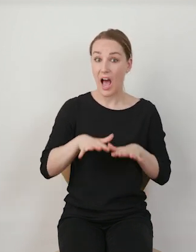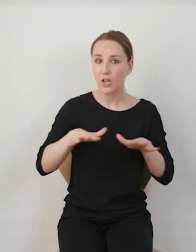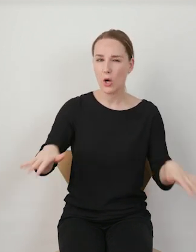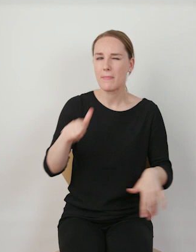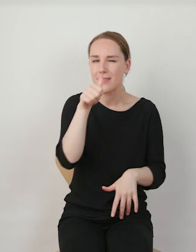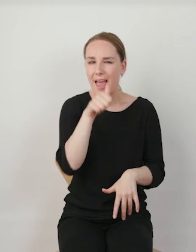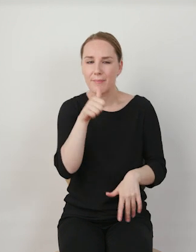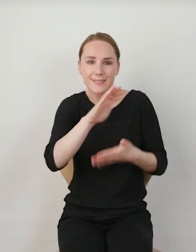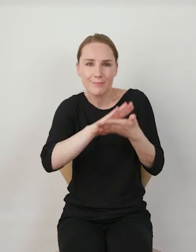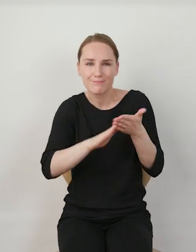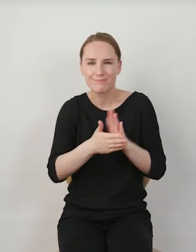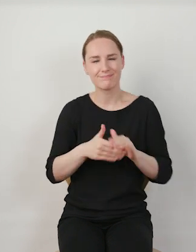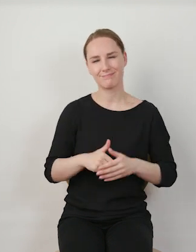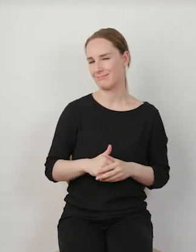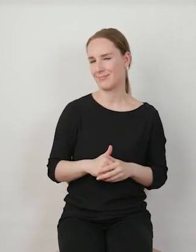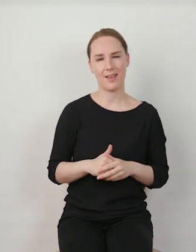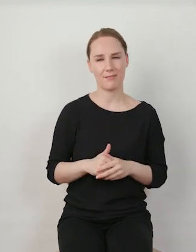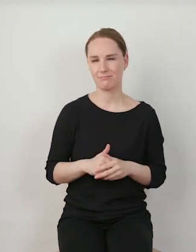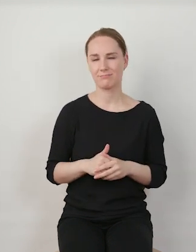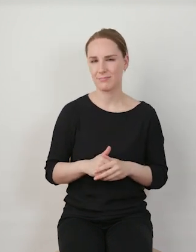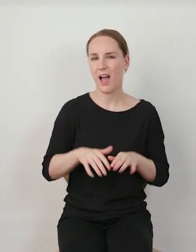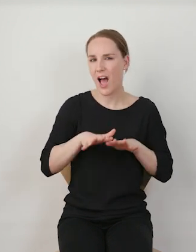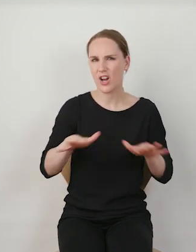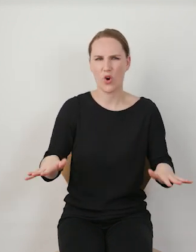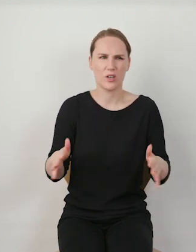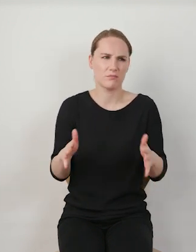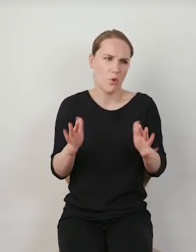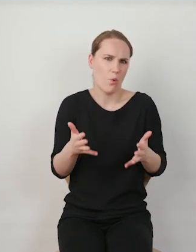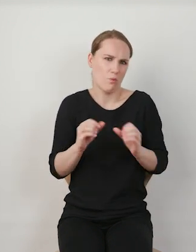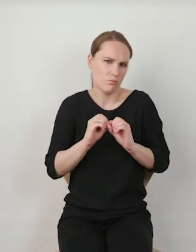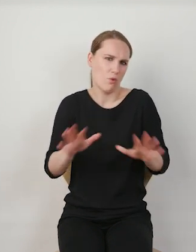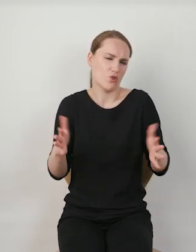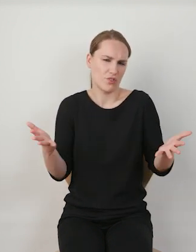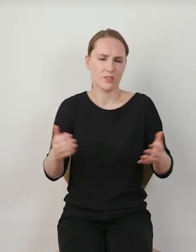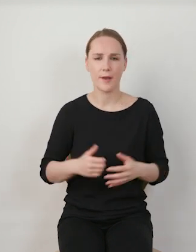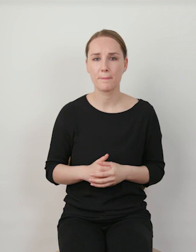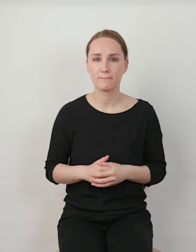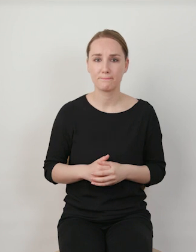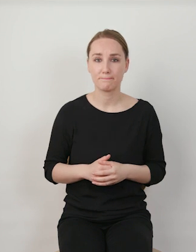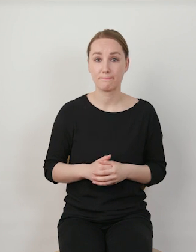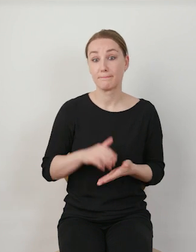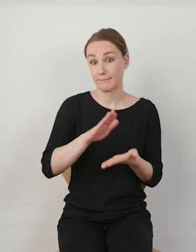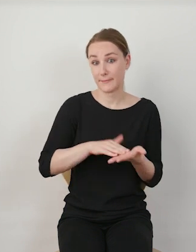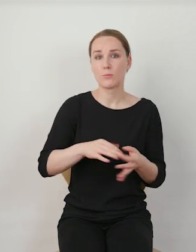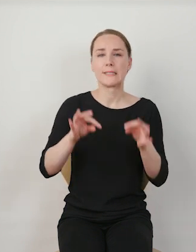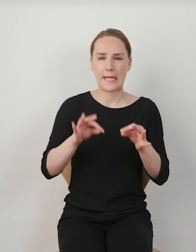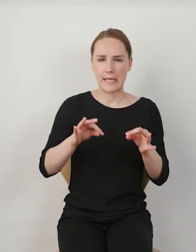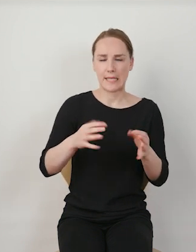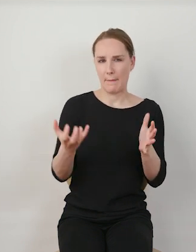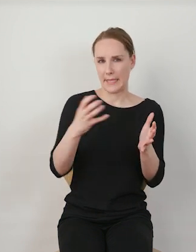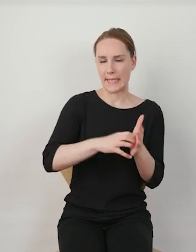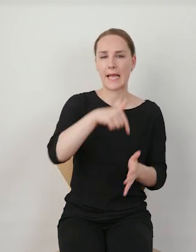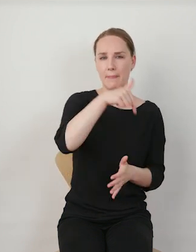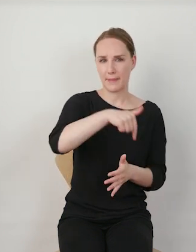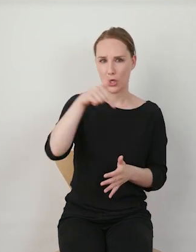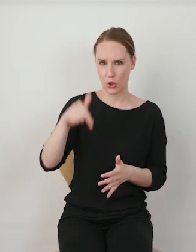tajemnicą. Algorytm był czymś, co stało się po prostu oczywiste. I teraz, kiedy otwieramy aplikację TikToka,